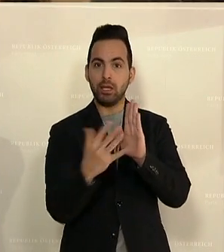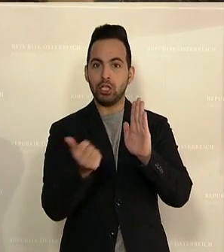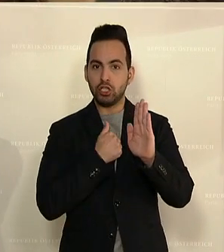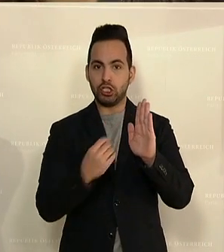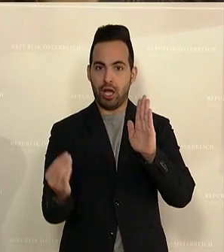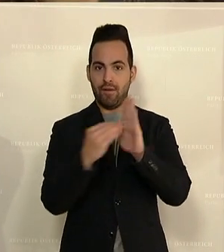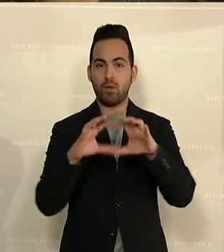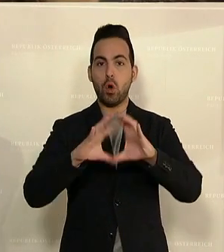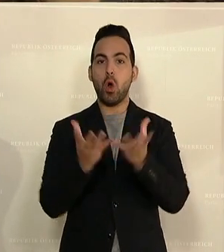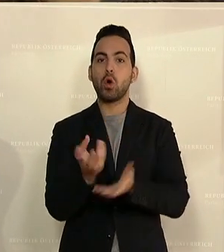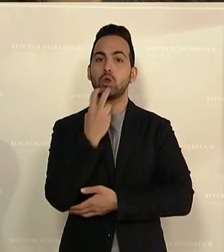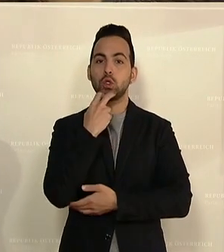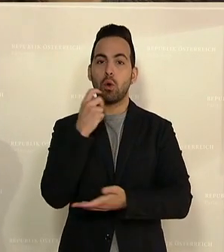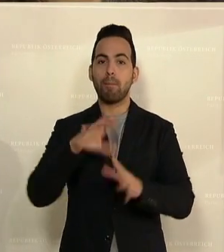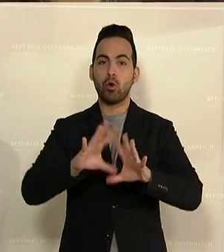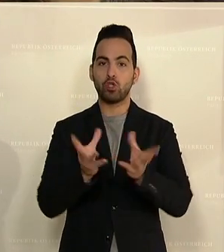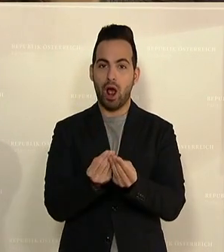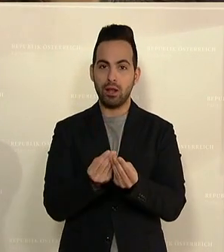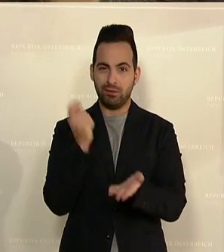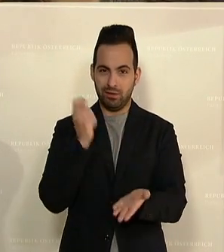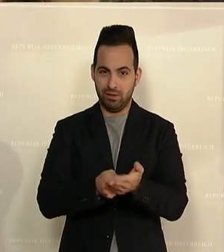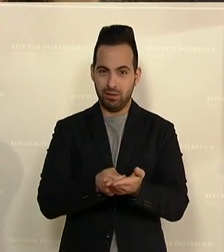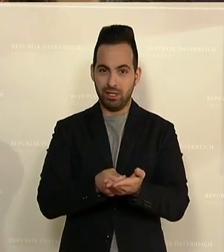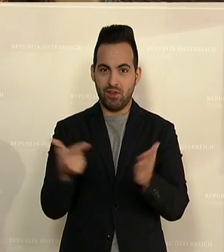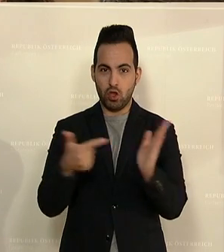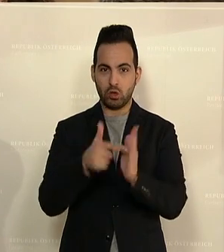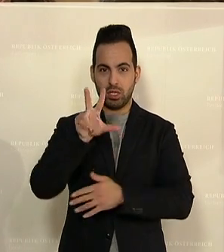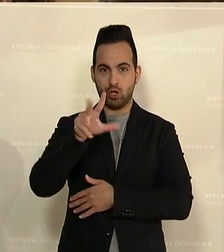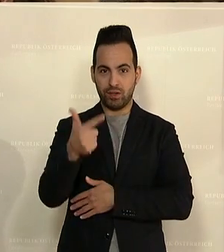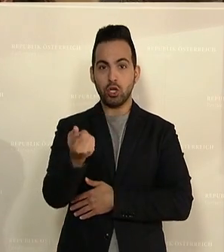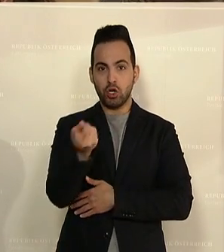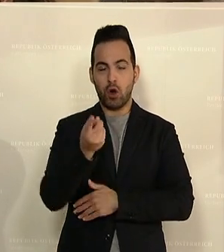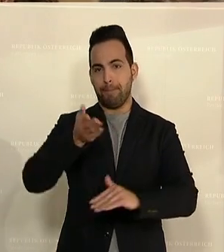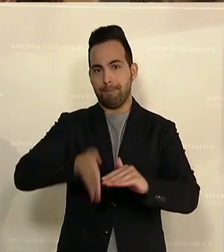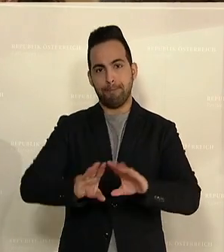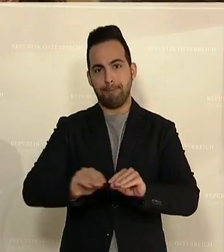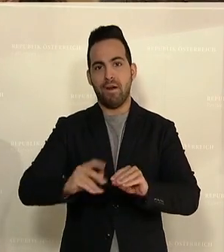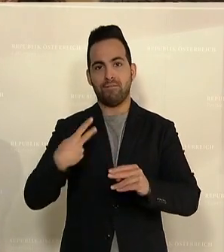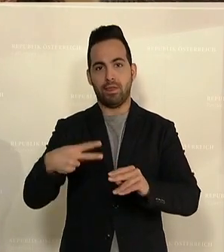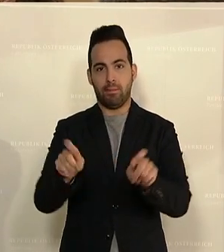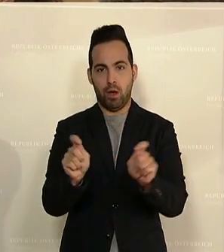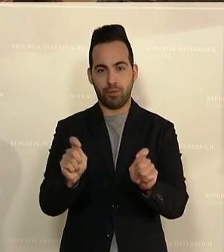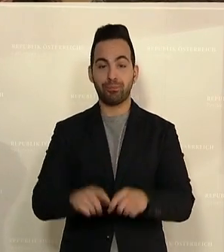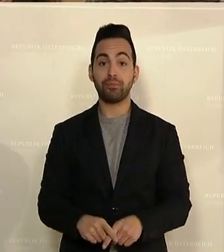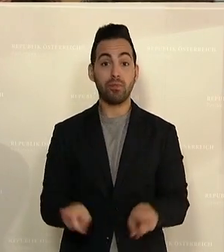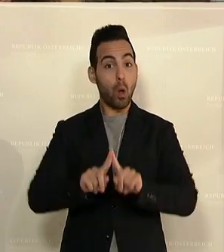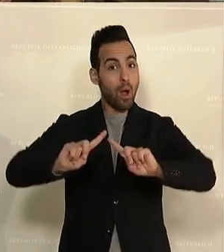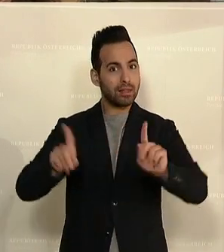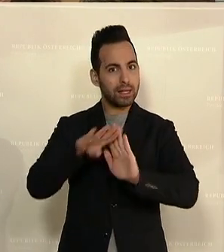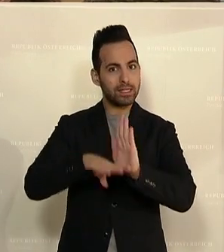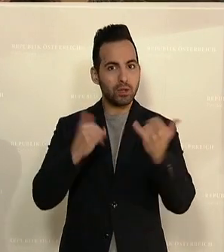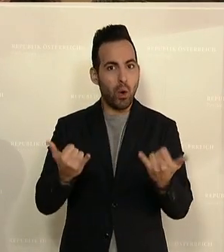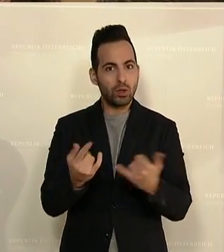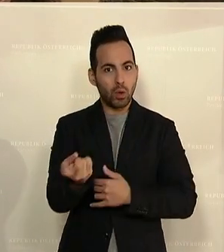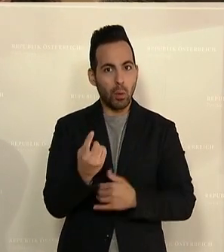haben und die Ökostrompauschale für 2023 ausgesetzt wird. Ein anderes Gesetz, welches heute geändert werden soll,